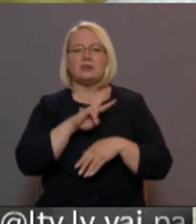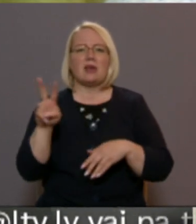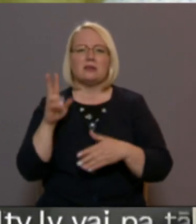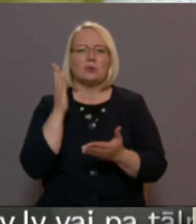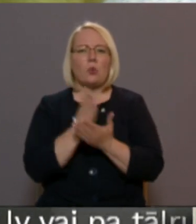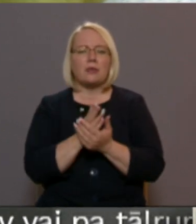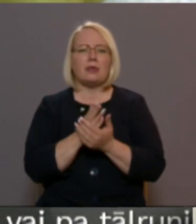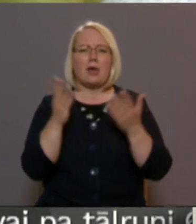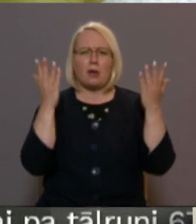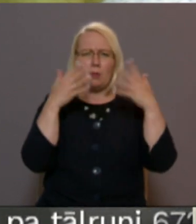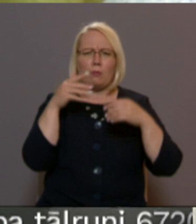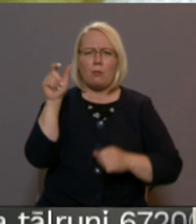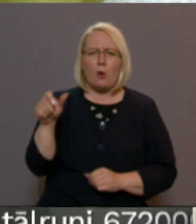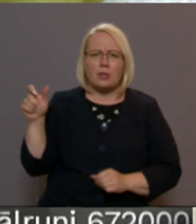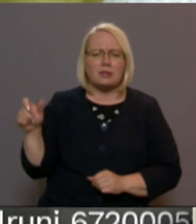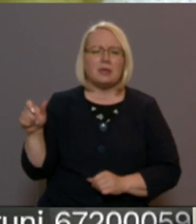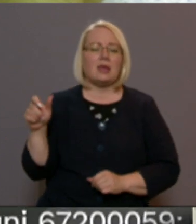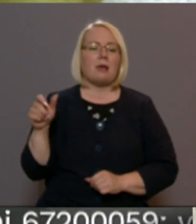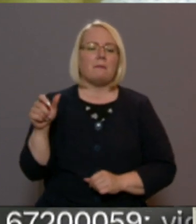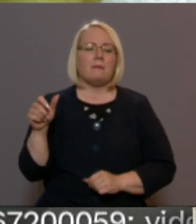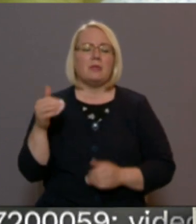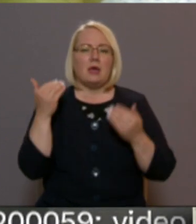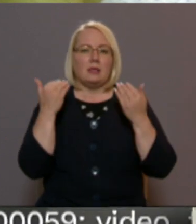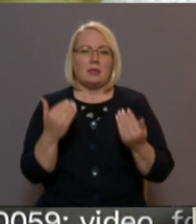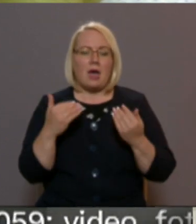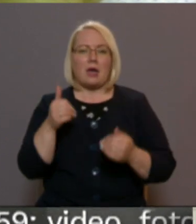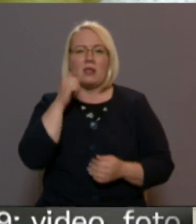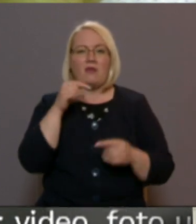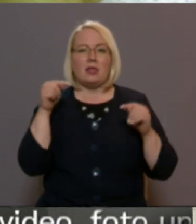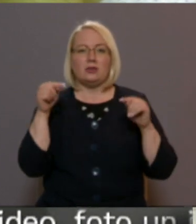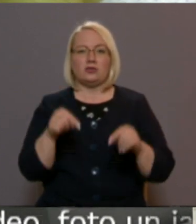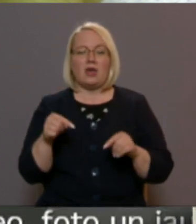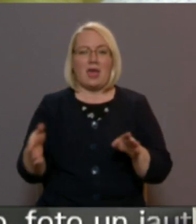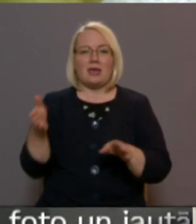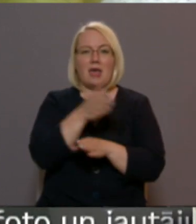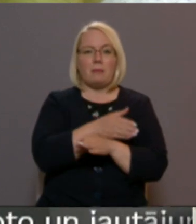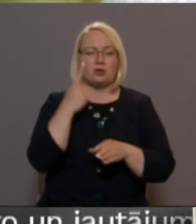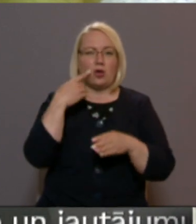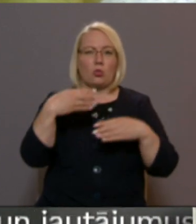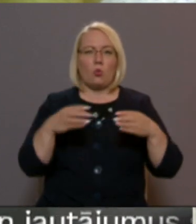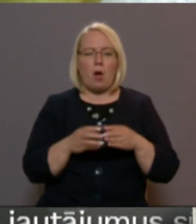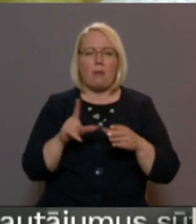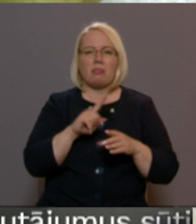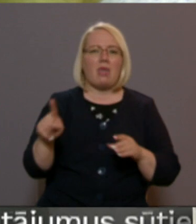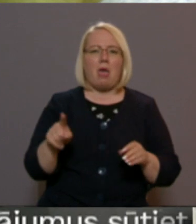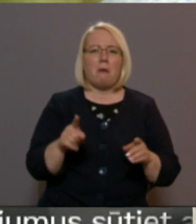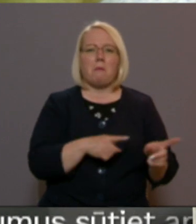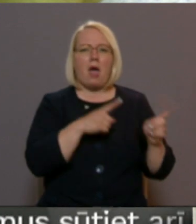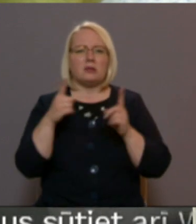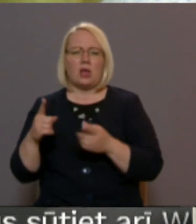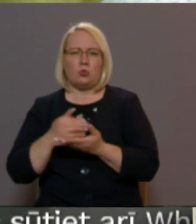politikiem, pašreiz vēl šajā sasaukumā nepārnestos tālāk,